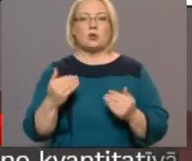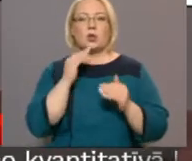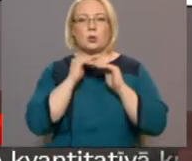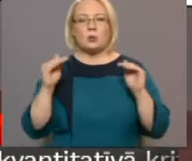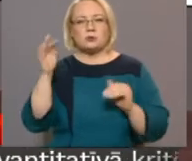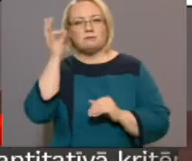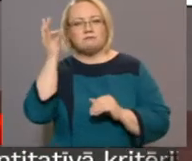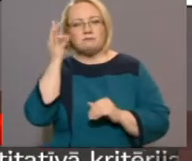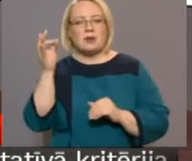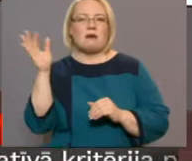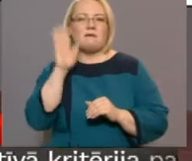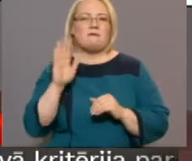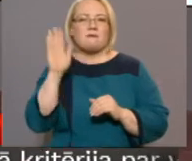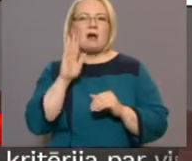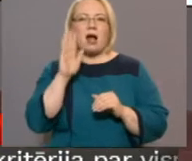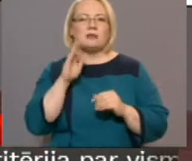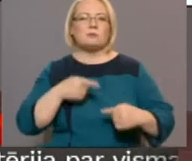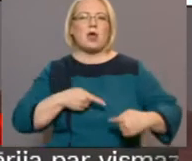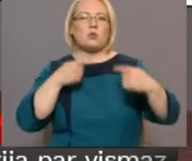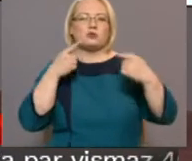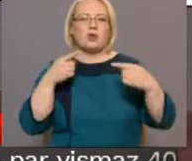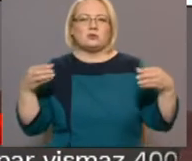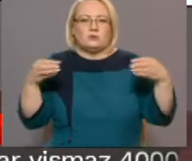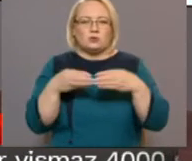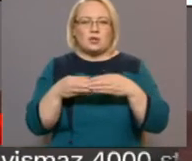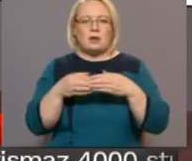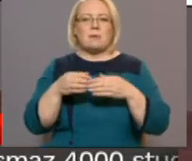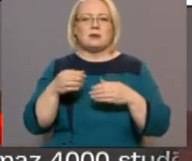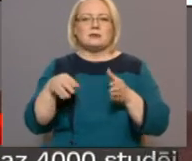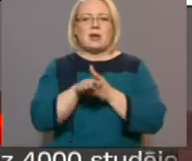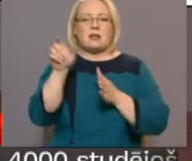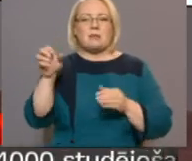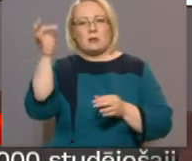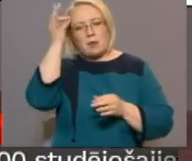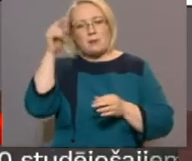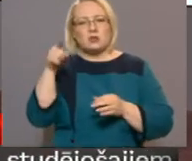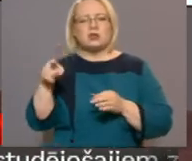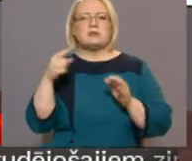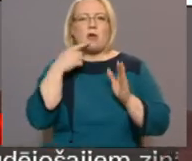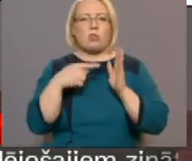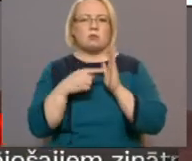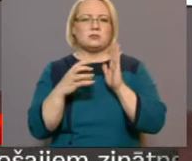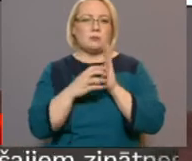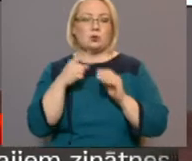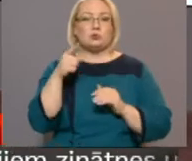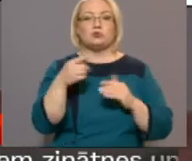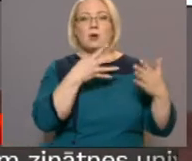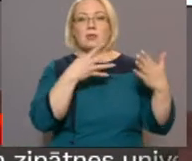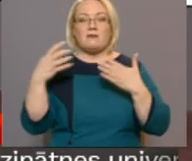Nacionālās pretošanās kustības dalībnieku piemiņu. Izvēlētais datums ir simbolisks. 1944.